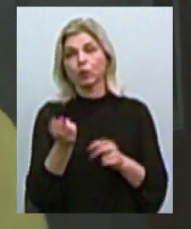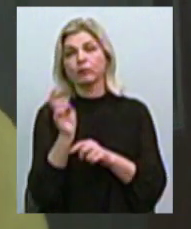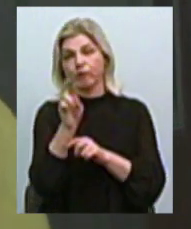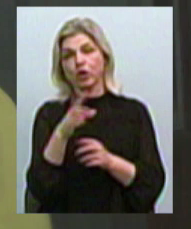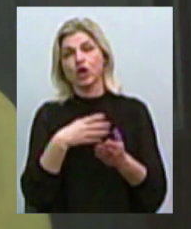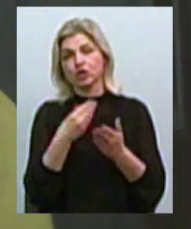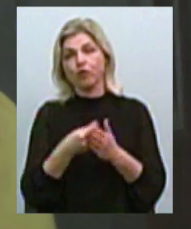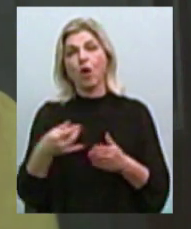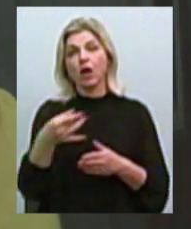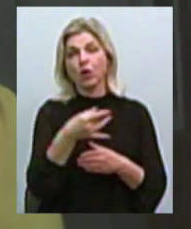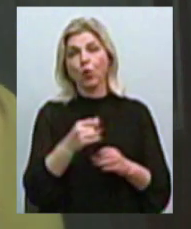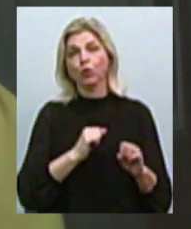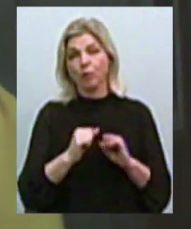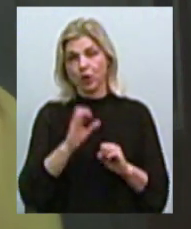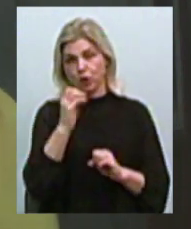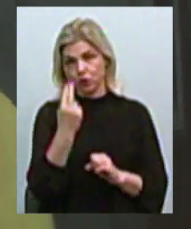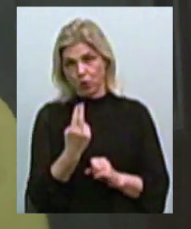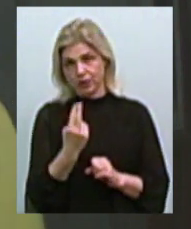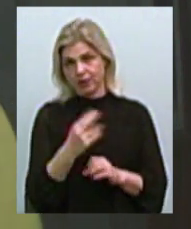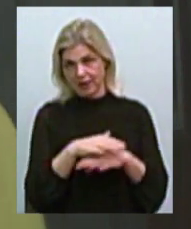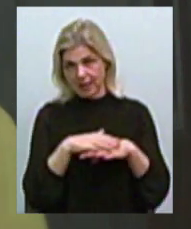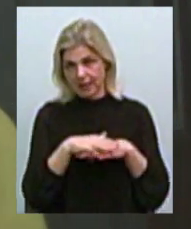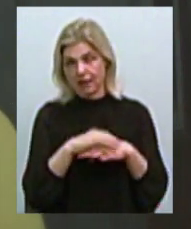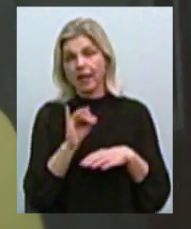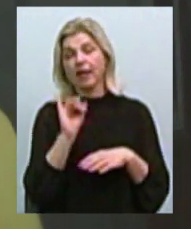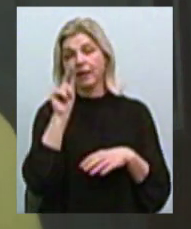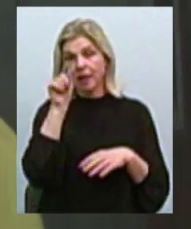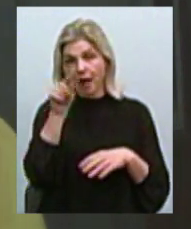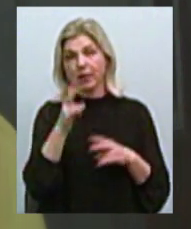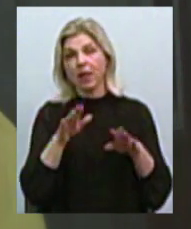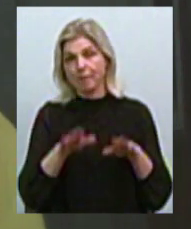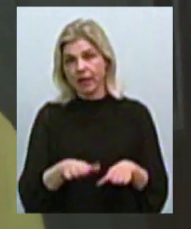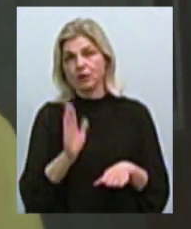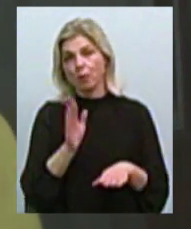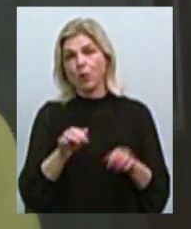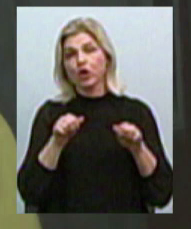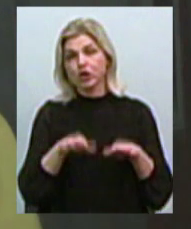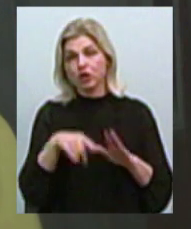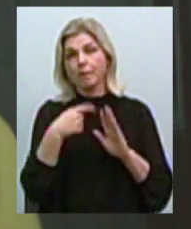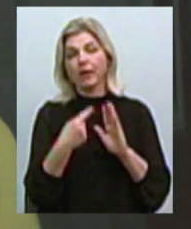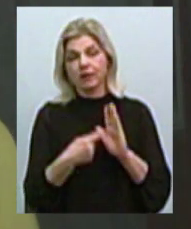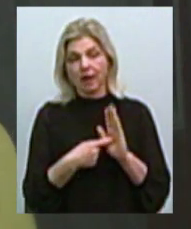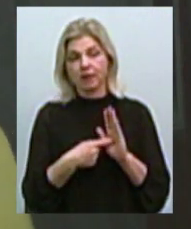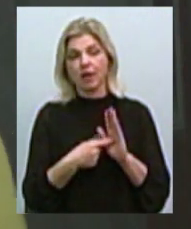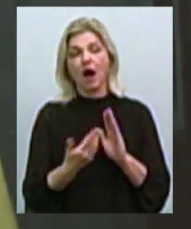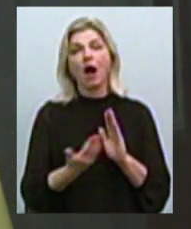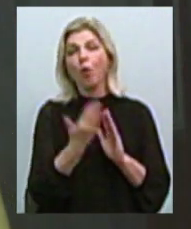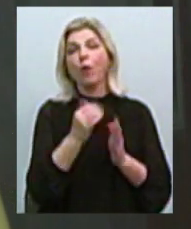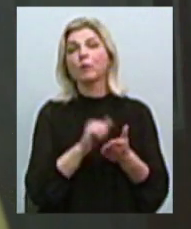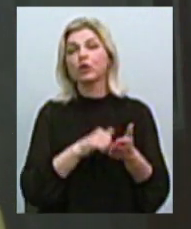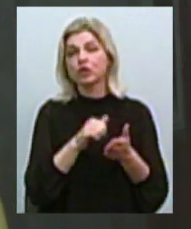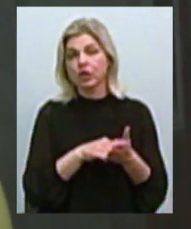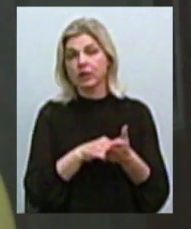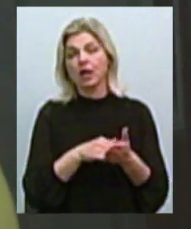до своїх районних управлінь соціального захисту населення. І там, вже на місці, буде вирішено питання, з якої причини.